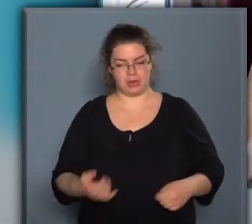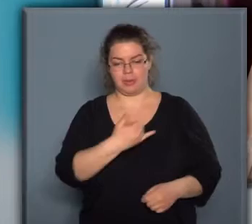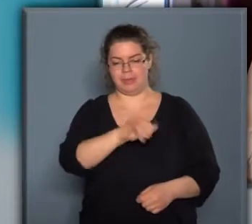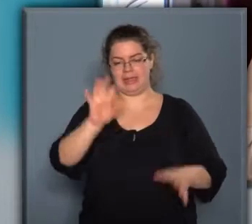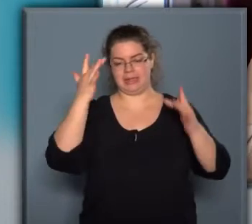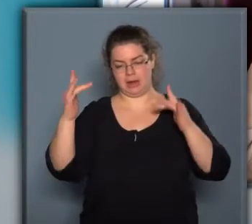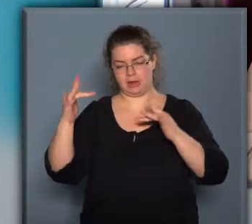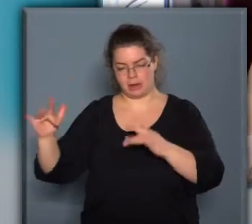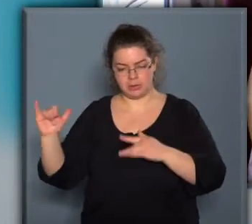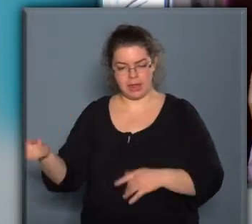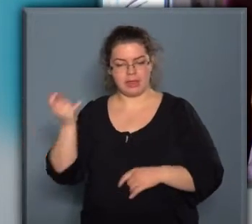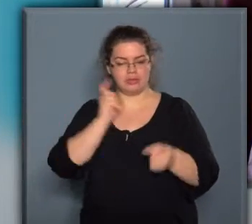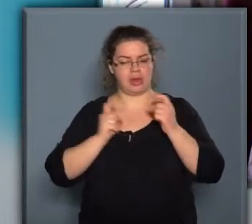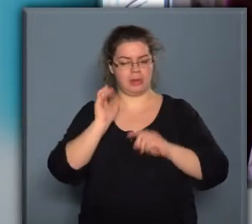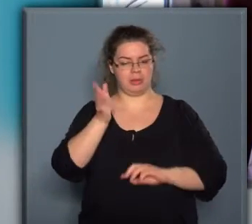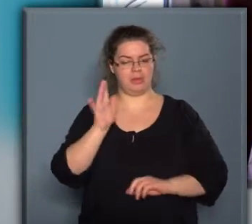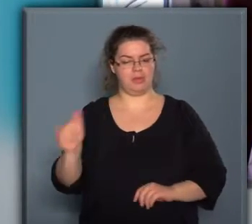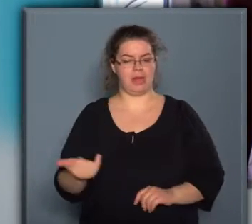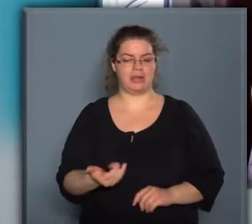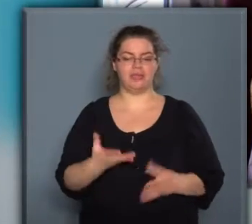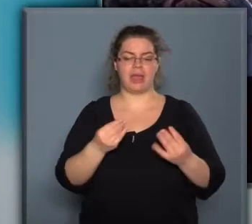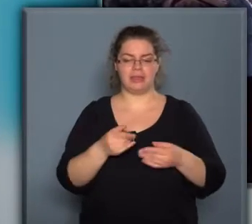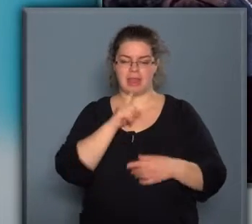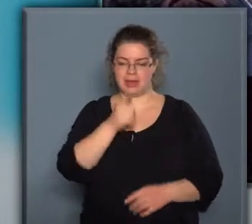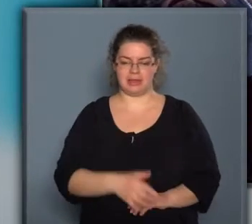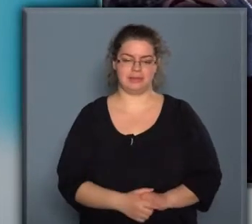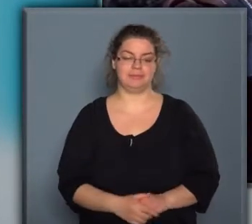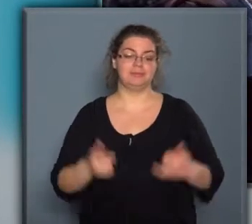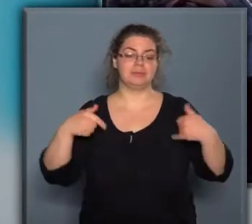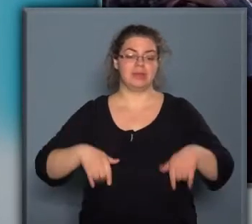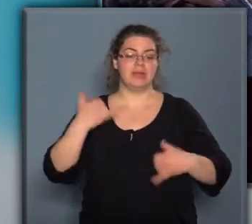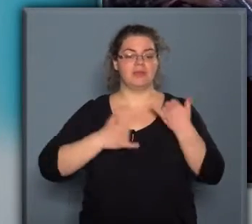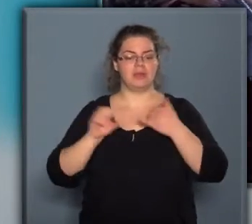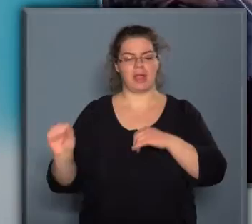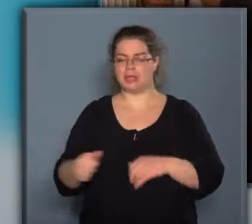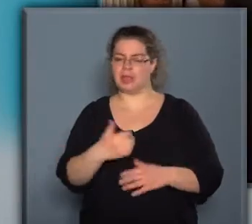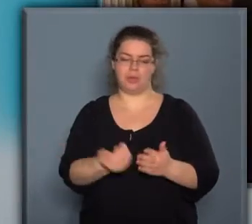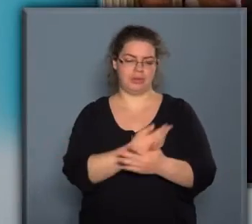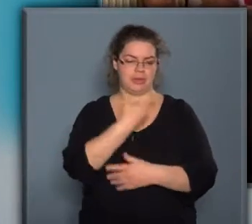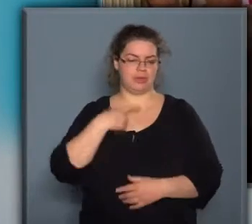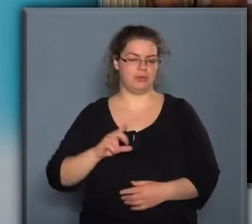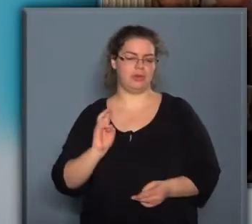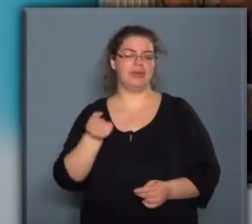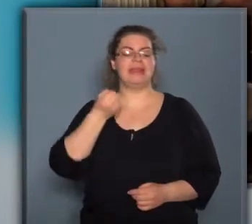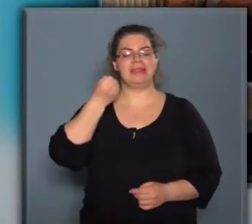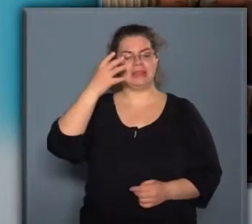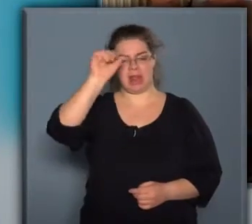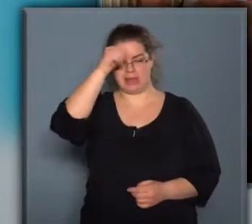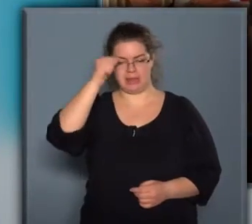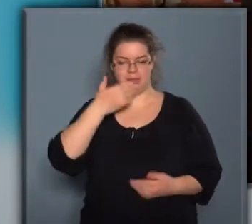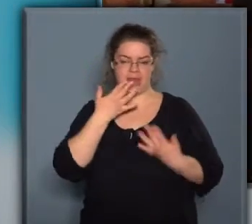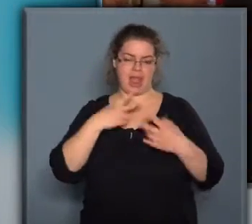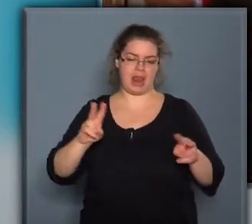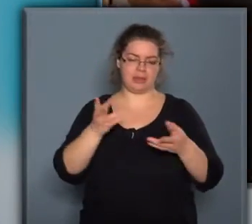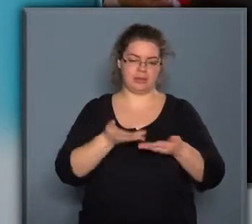Én mindenkinek gratulálok, és remélem, hogy jövőre is legalább ennyien lesznek. Az idei verseny egyik újítása volt, hogy kitalált névvel ellátott